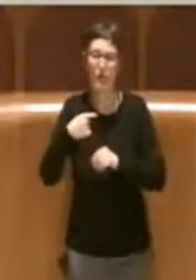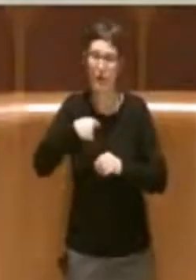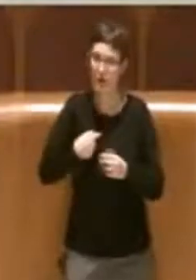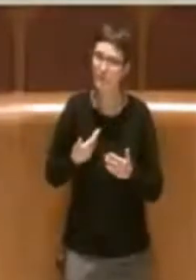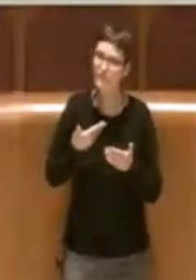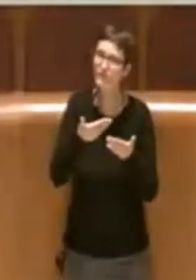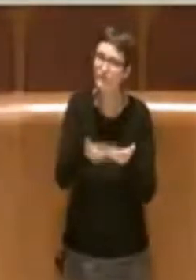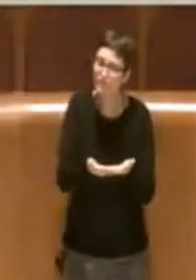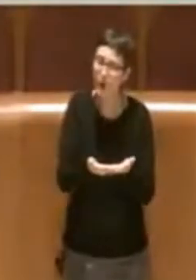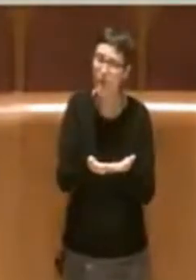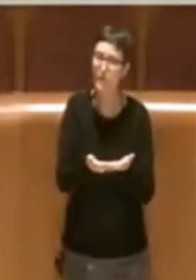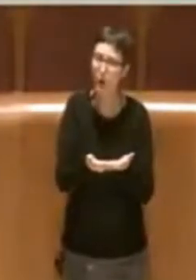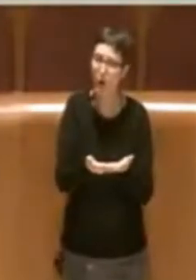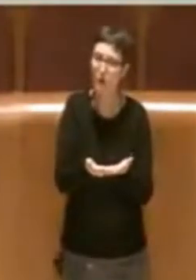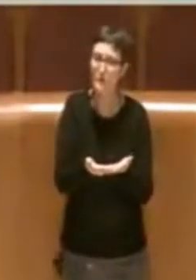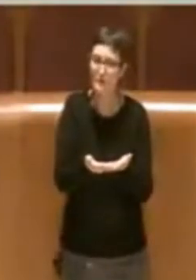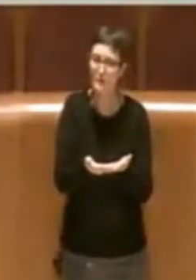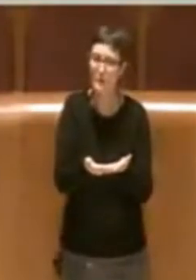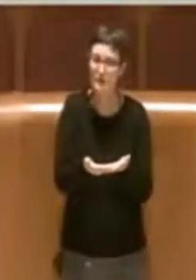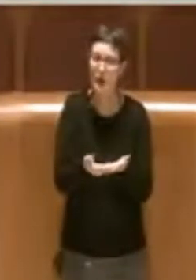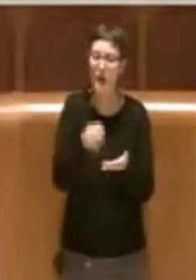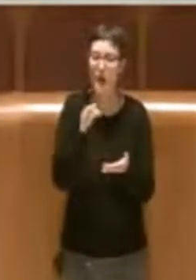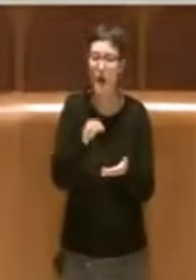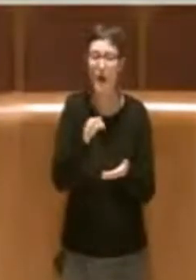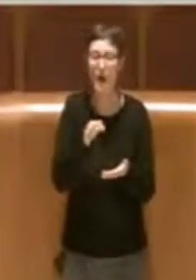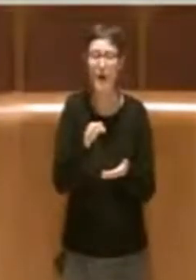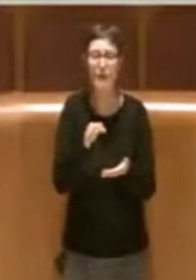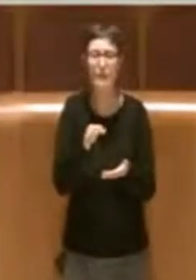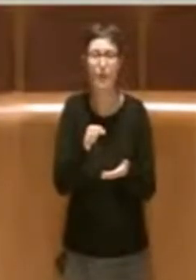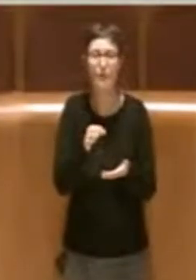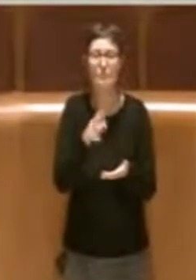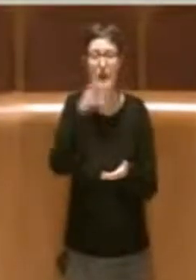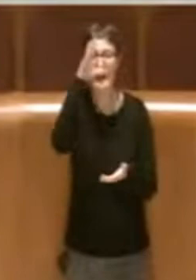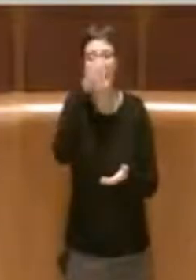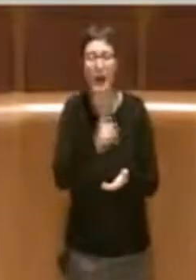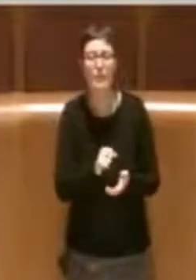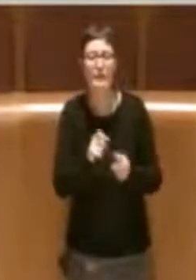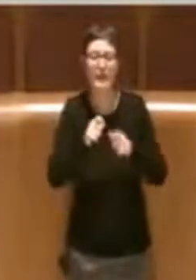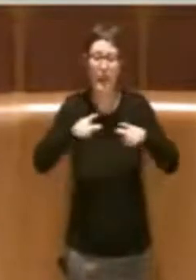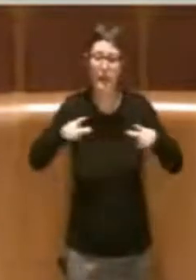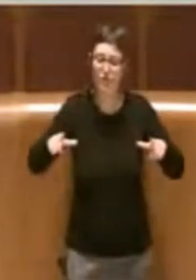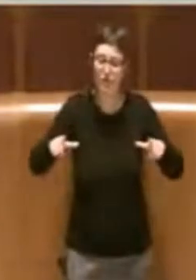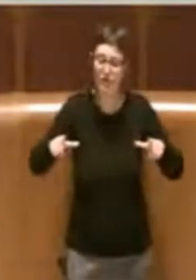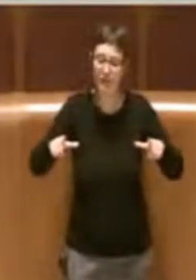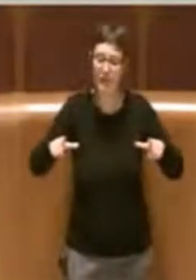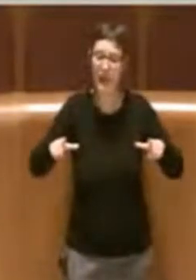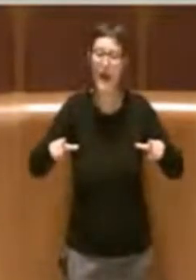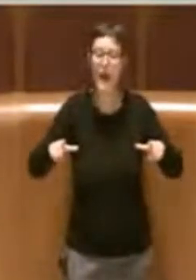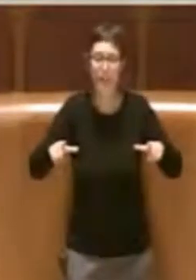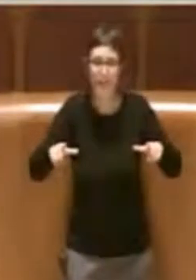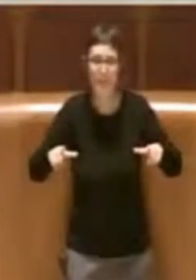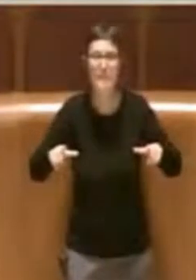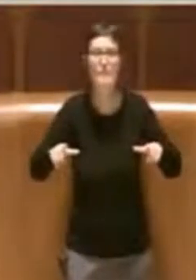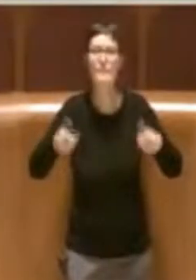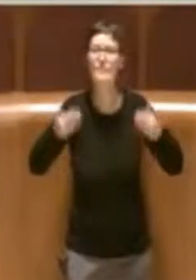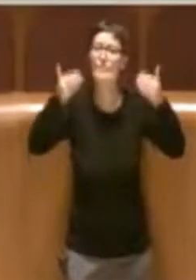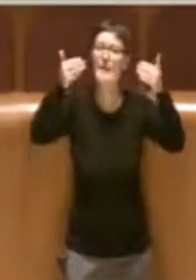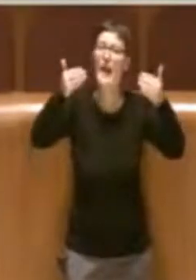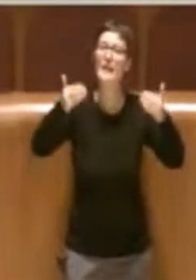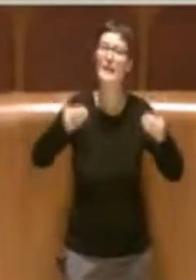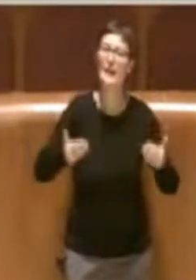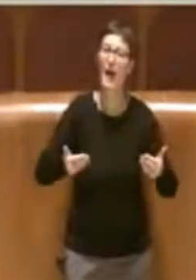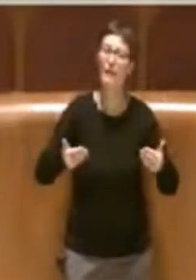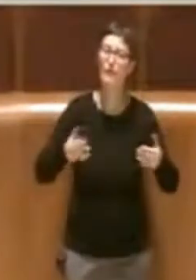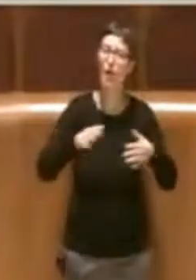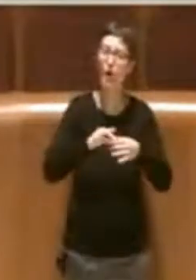'individuazione della città piattaforma, cioè della concezione di come Roma Capitale rispetto agli applicativi deve porsi